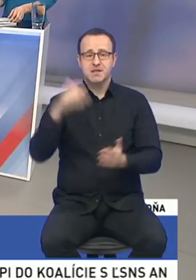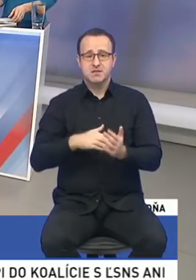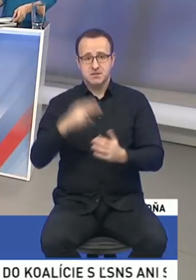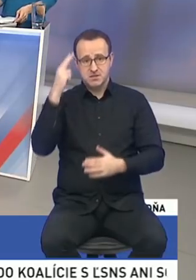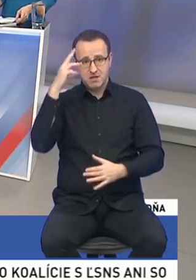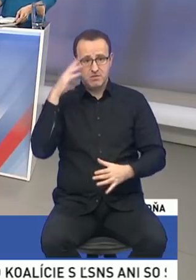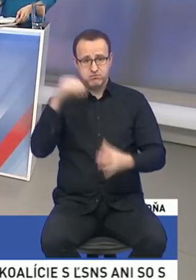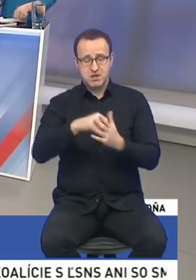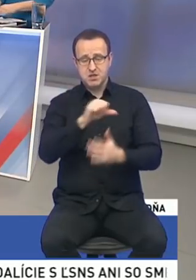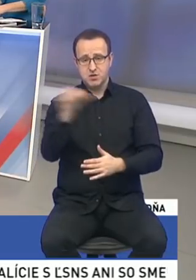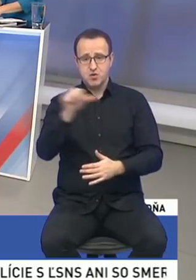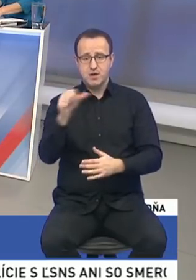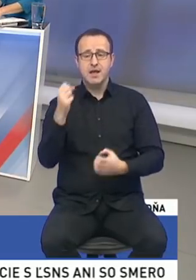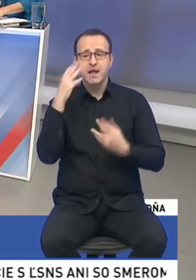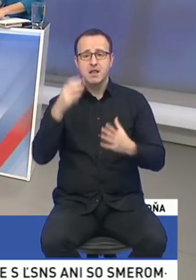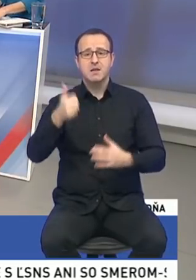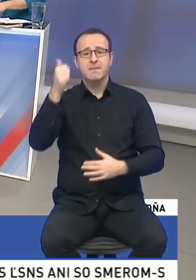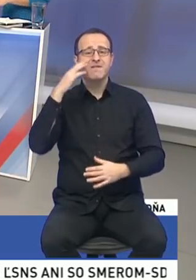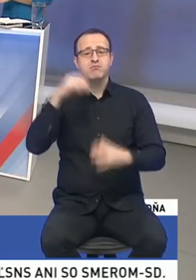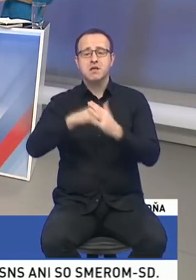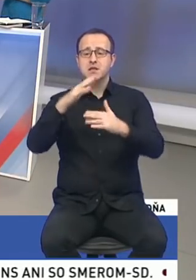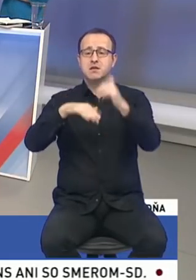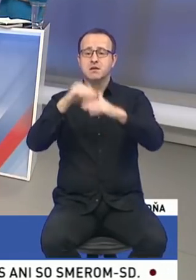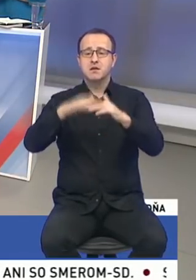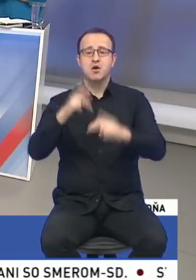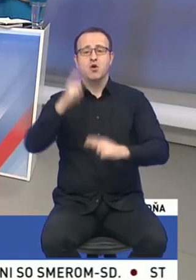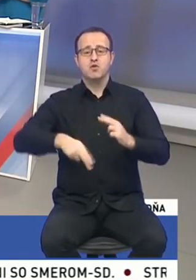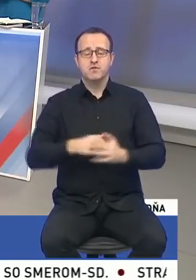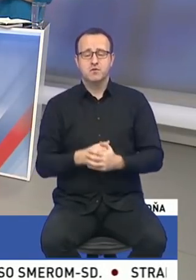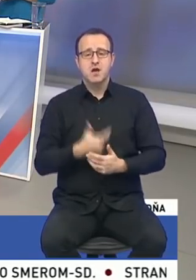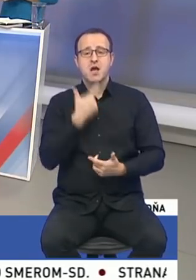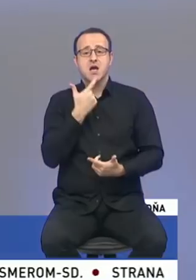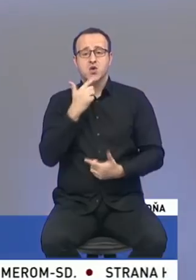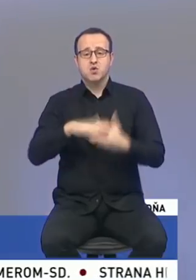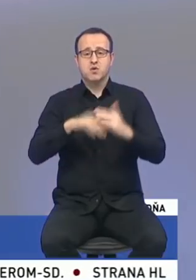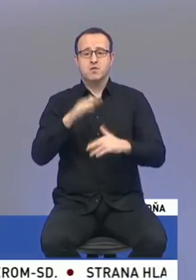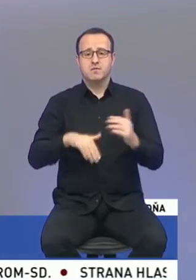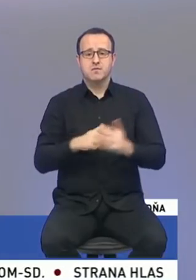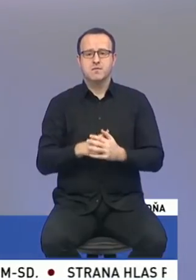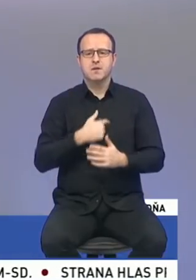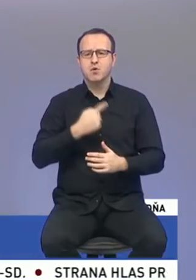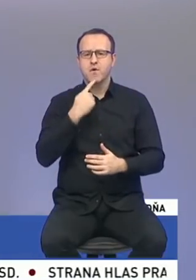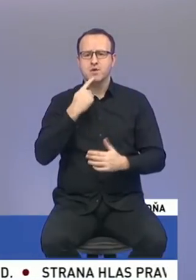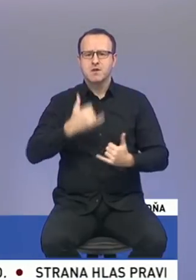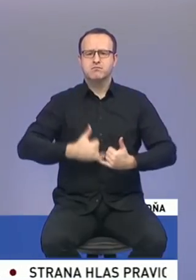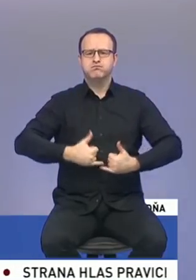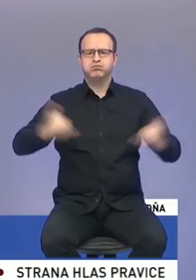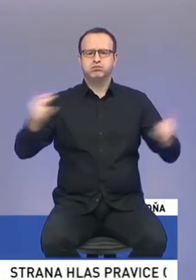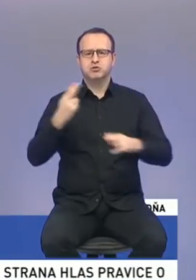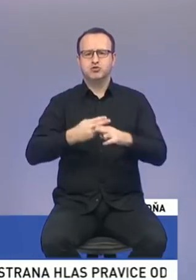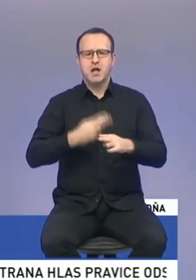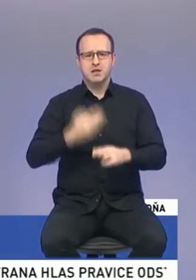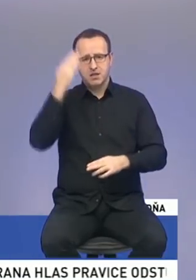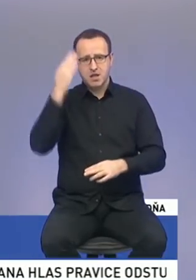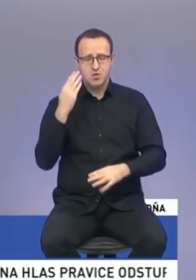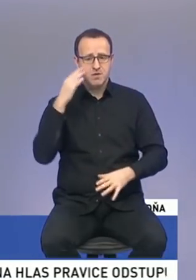Kedy by mohli stať možno prvé byty, akým spôsobom ich chcete stavať? Bavíme sa o masívnej výstave štátnych návnych bytov. Má to